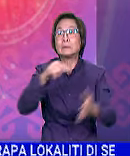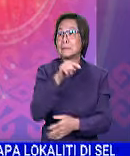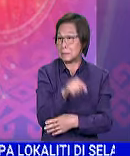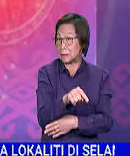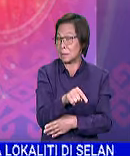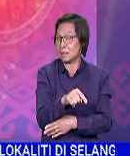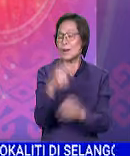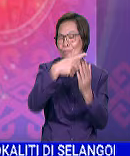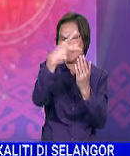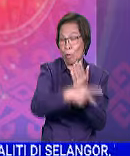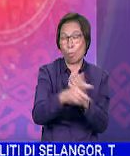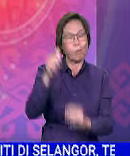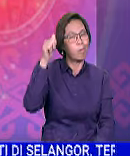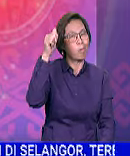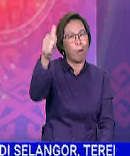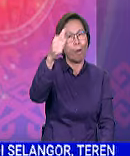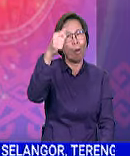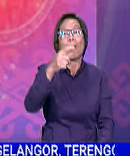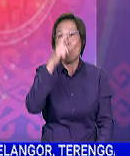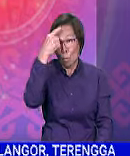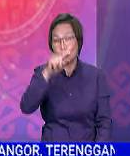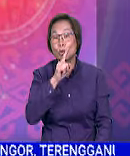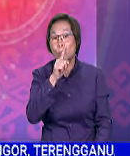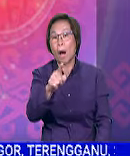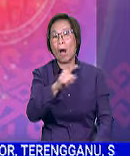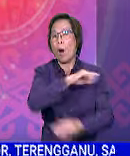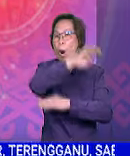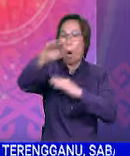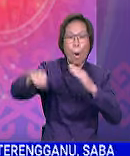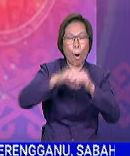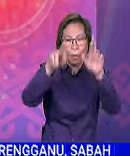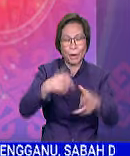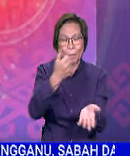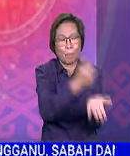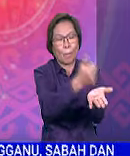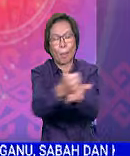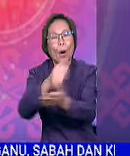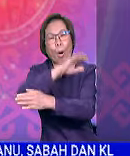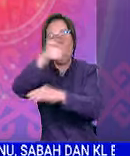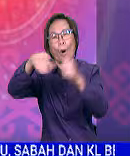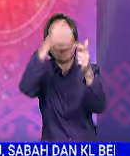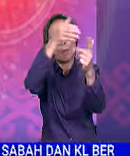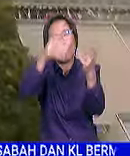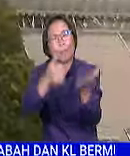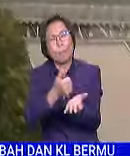sebagai inisiatif terbaik memastikan pelbagai lapisan rakyat dibantu dalam semua aspek.